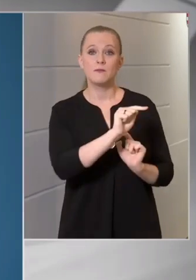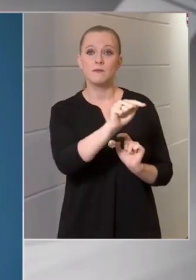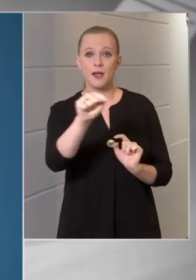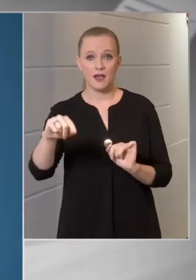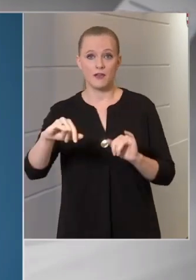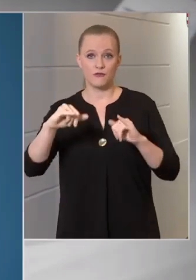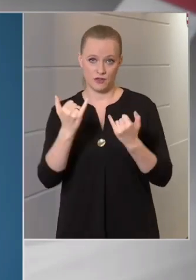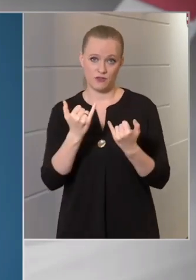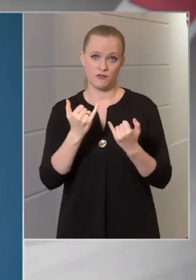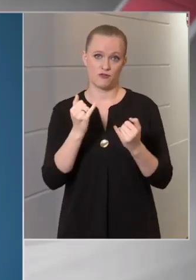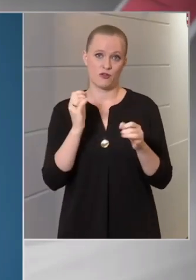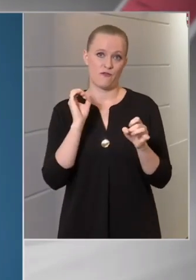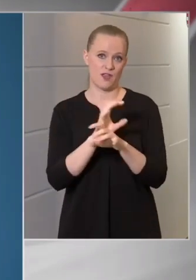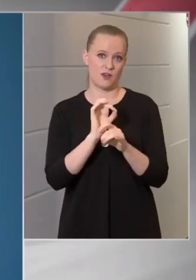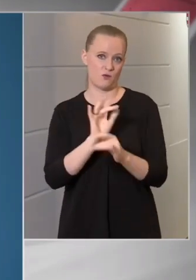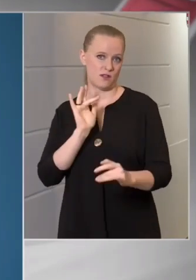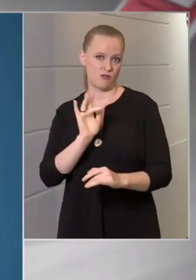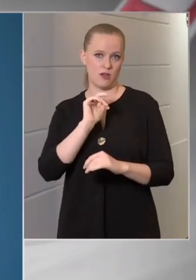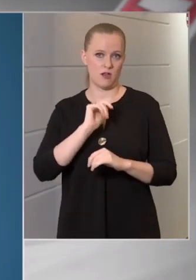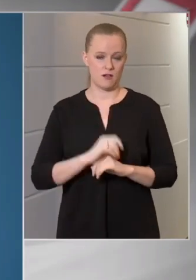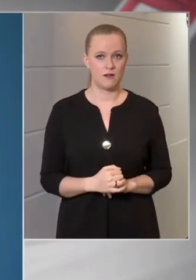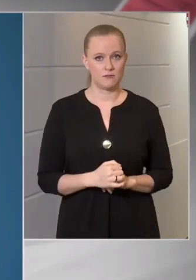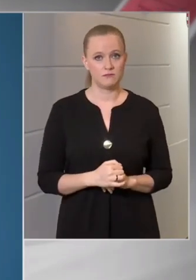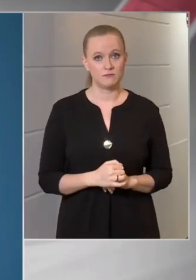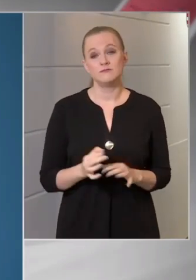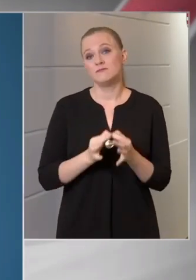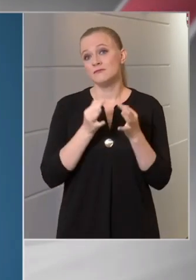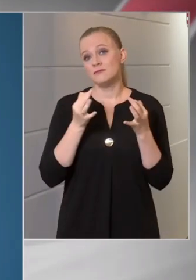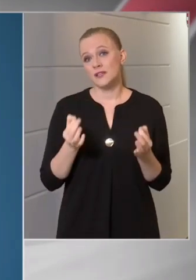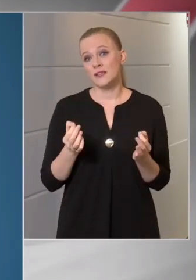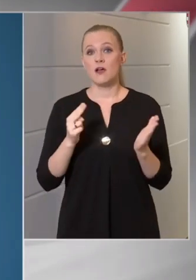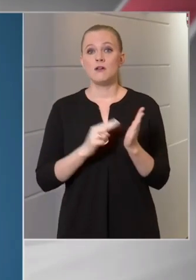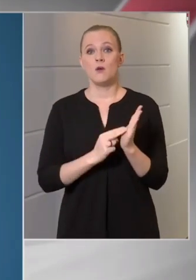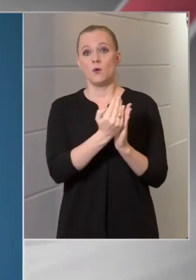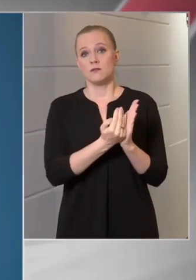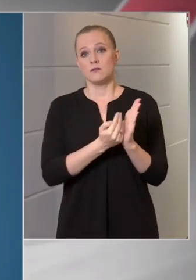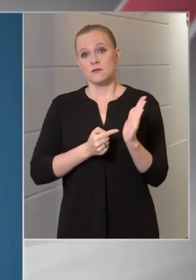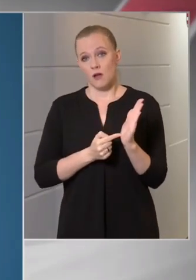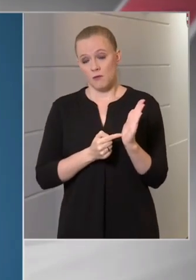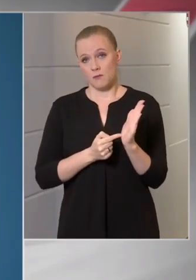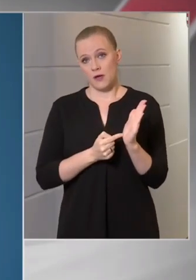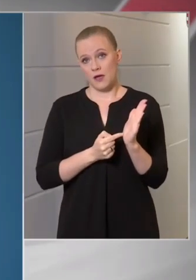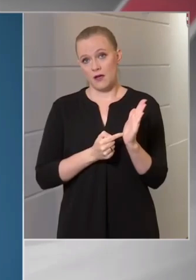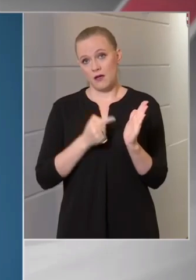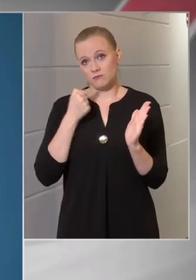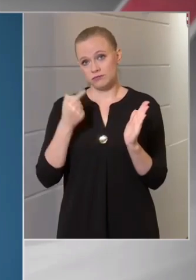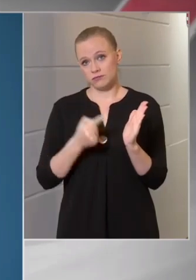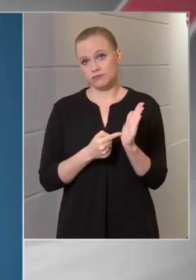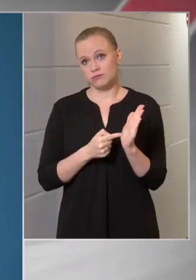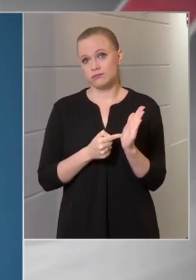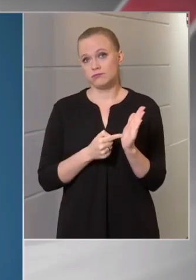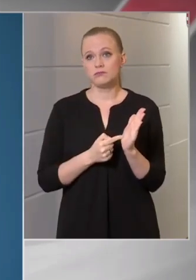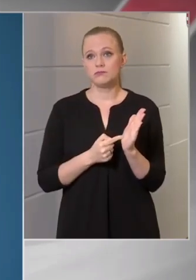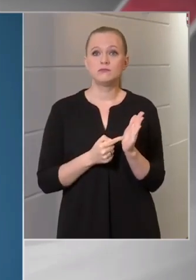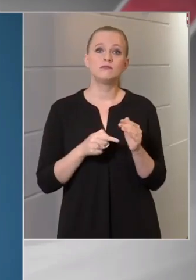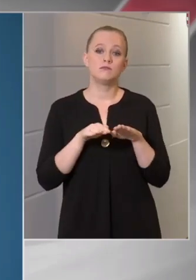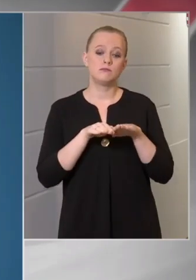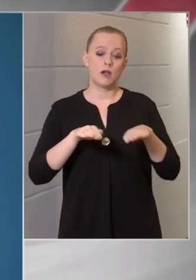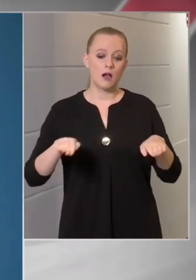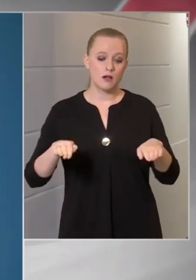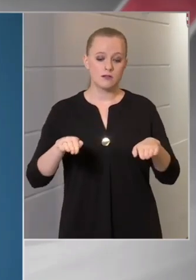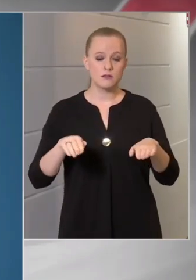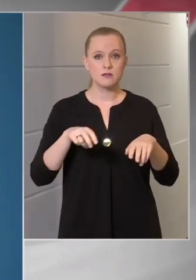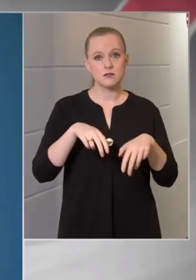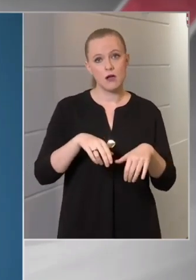is a fertőződéstől. Nyilvánvalóan a jogszabály az asztalnál történő fogyasztásnál